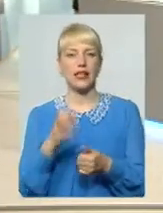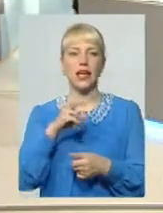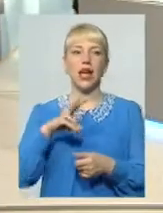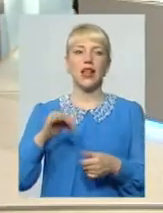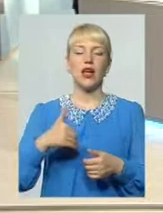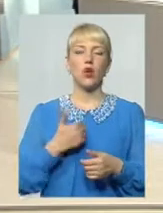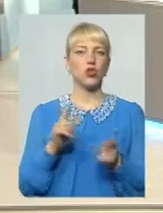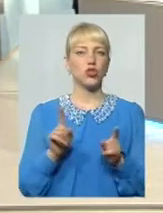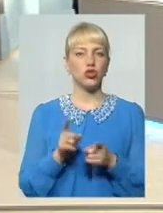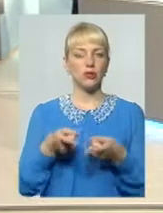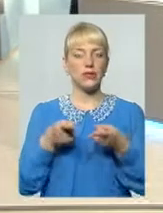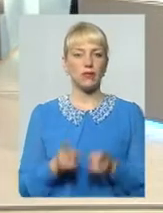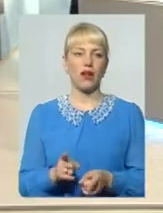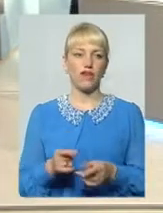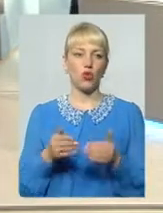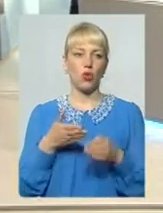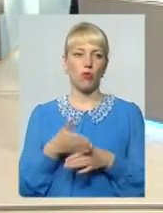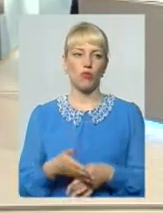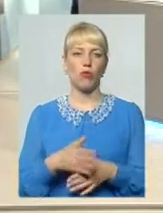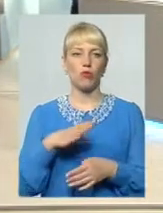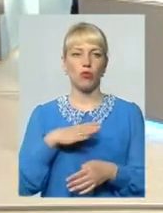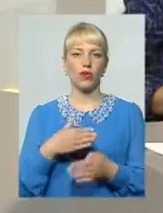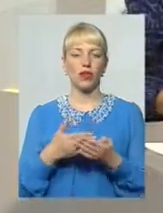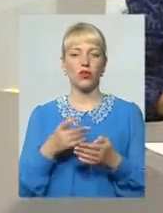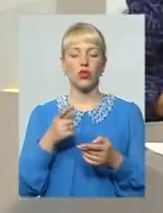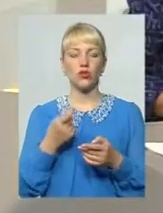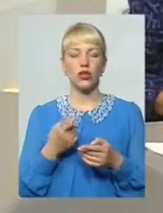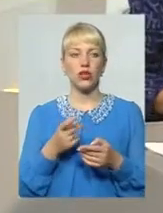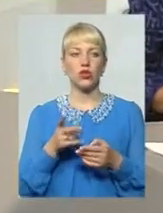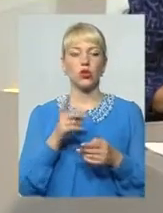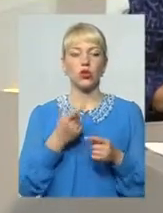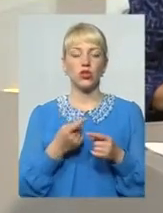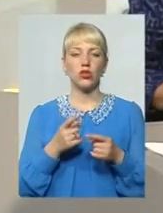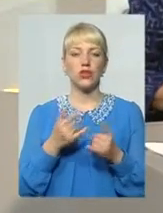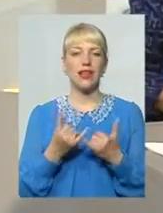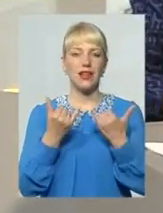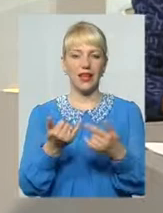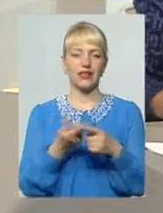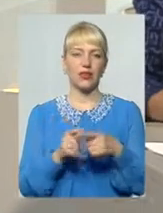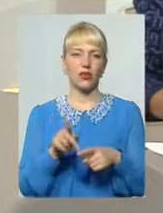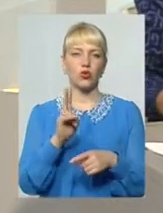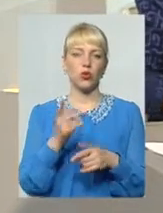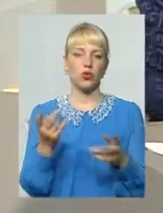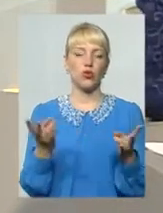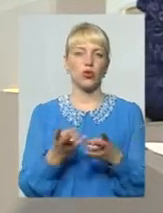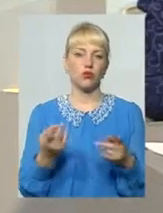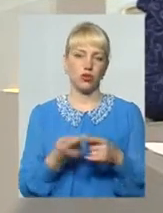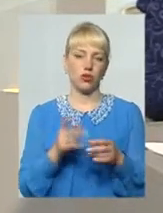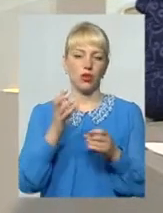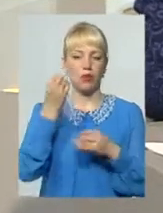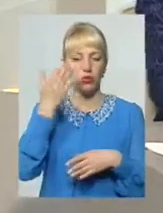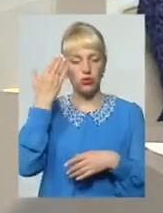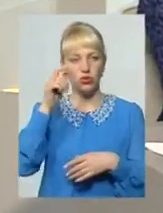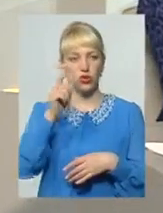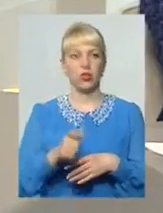хочеться, справді допомога прийшла до тих, хто її потребує І коли просто чужа людина з